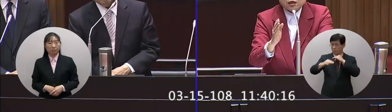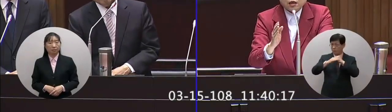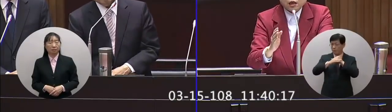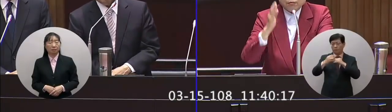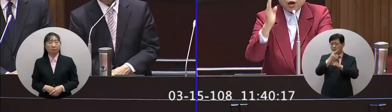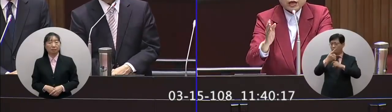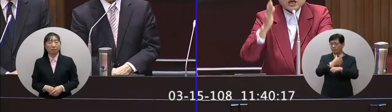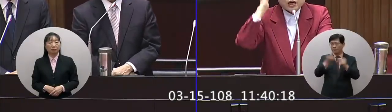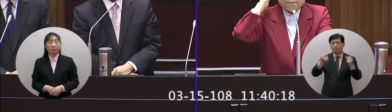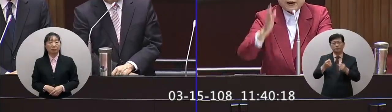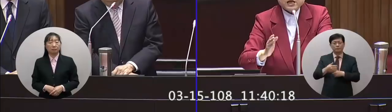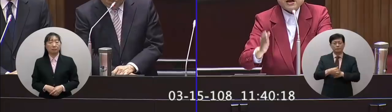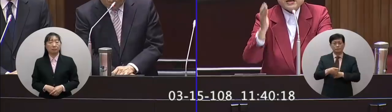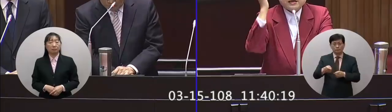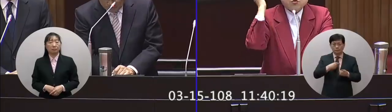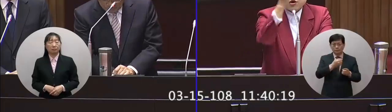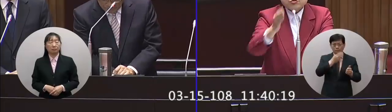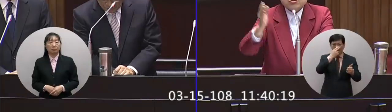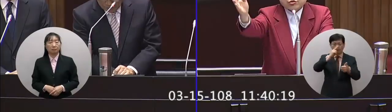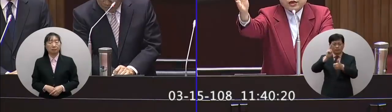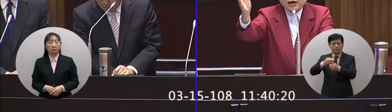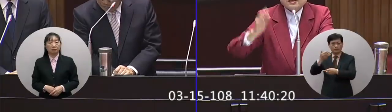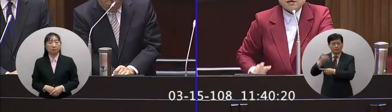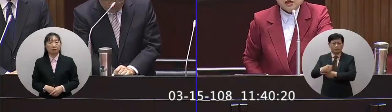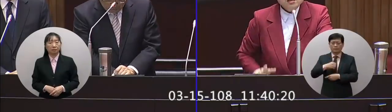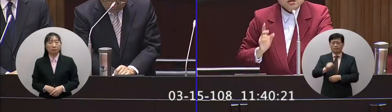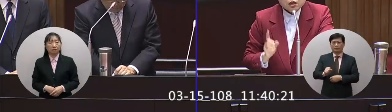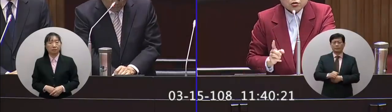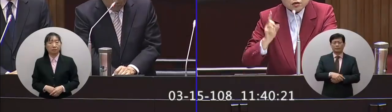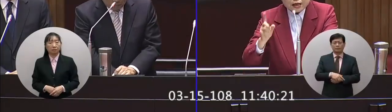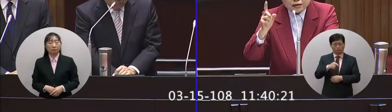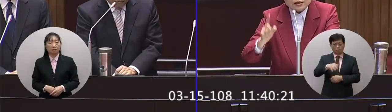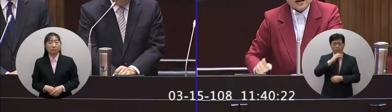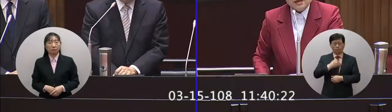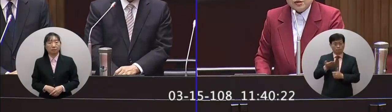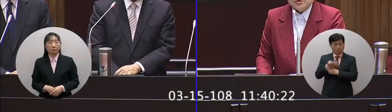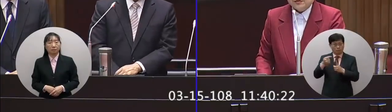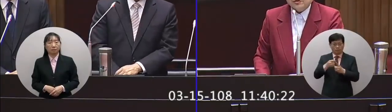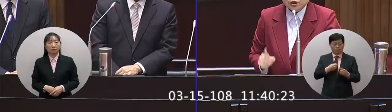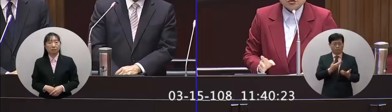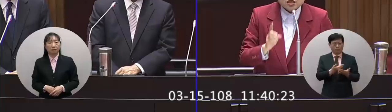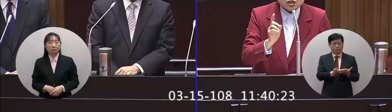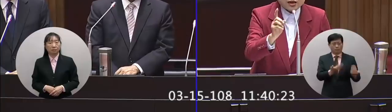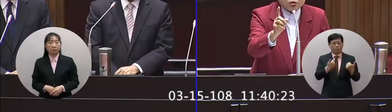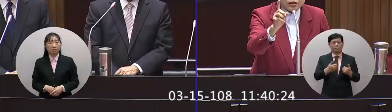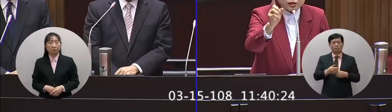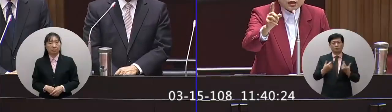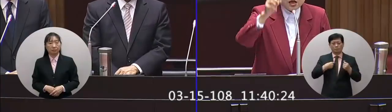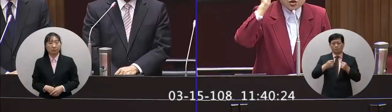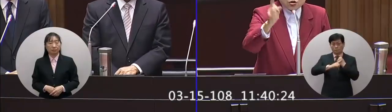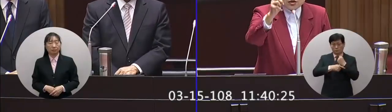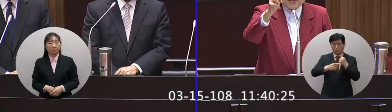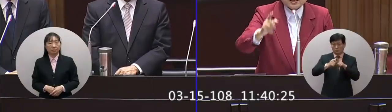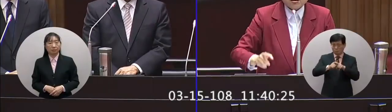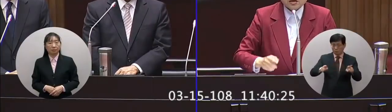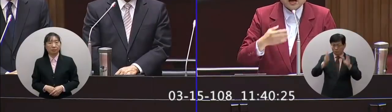等值的沒有人可以被另外一個人無緣無故取掉他的生命這就是殺人者長命的精神這就是司法公正